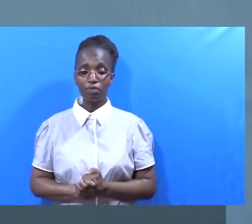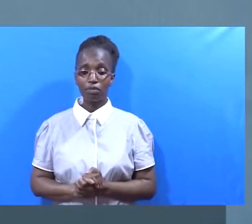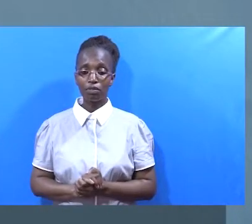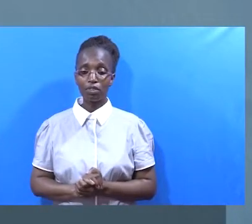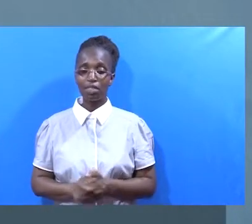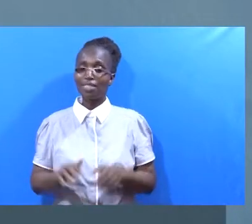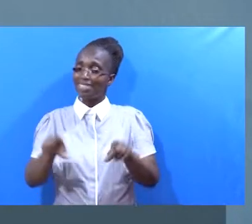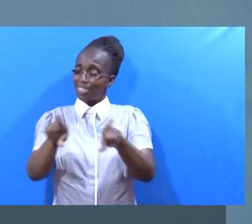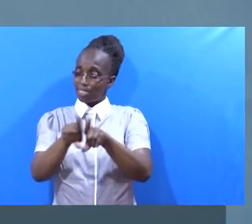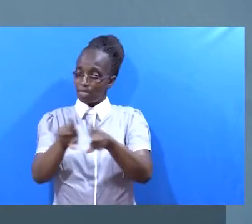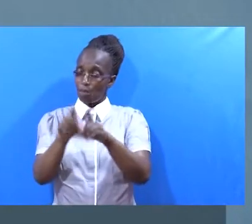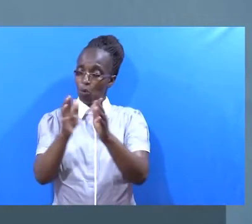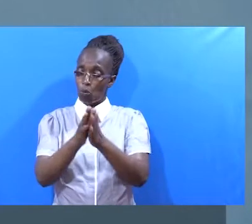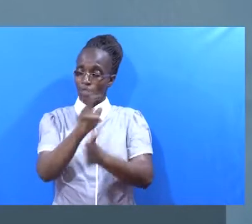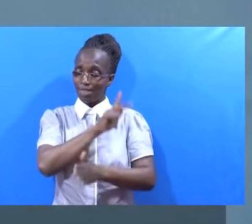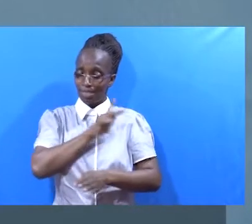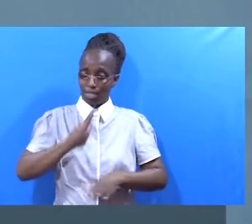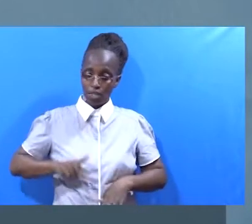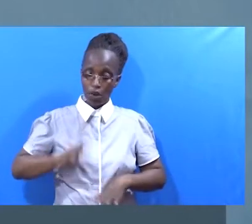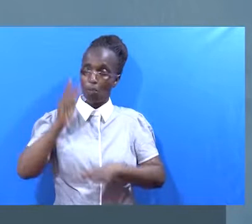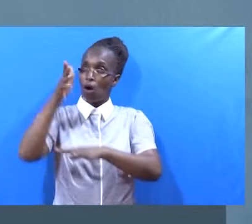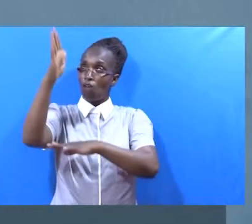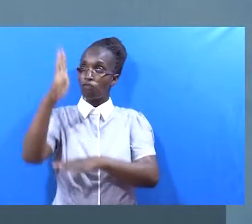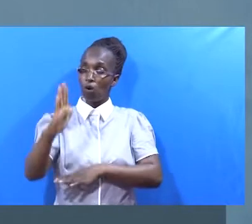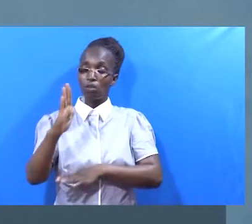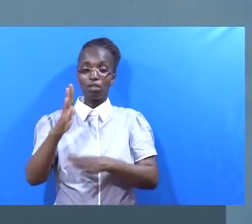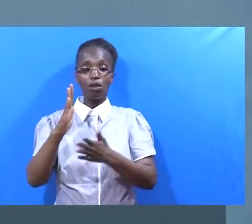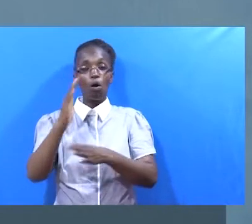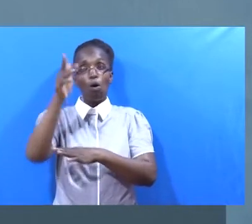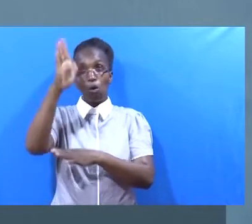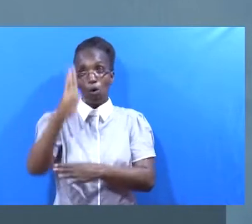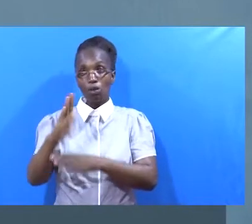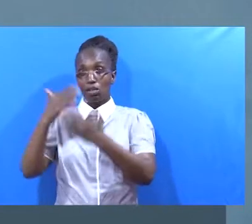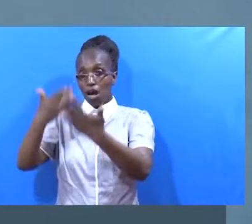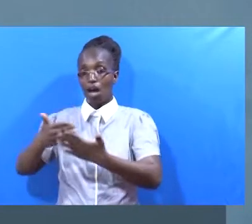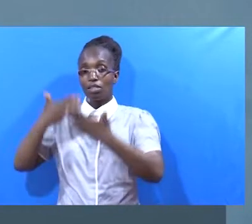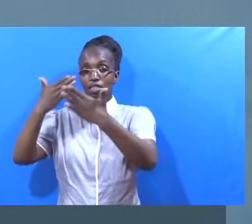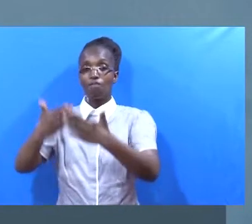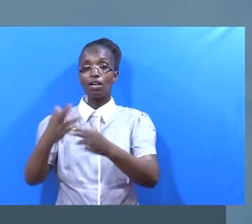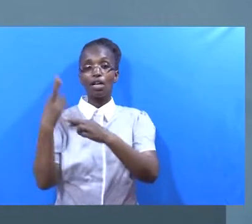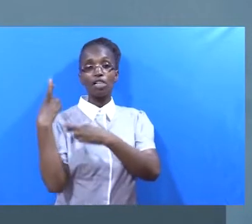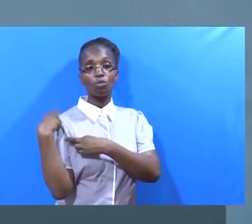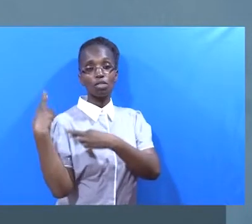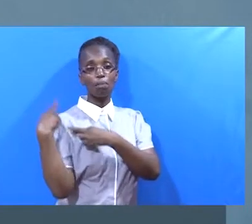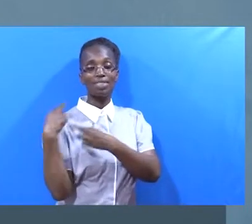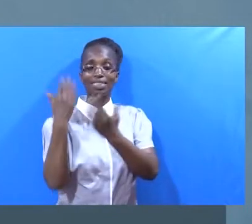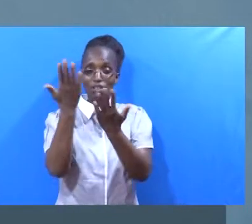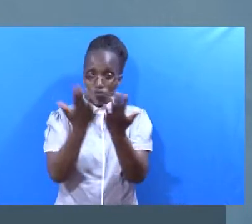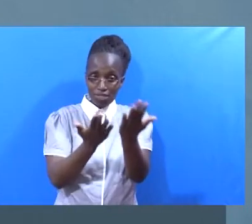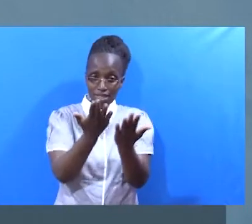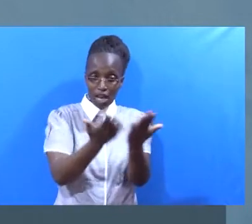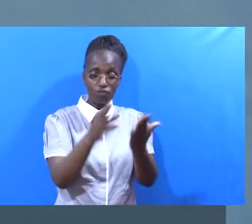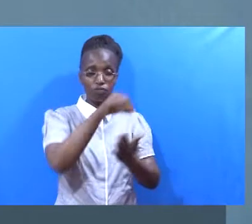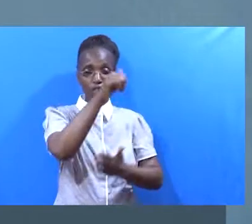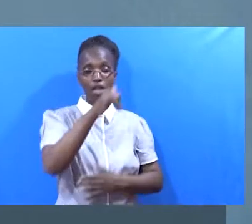Na ufalume wambinguni Sisi zote tuatumishi Mungu wa metupa kazi Tuweze kuwa watumishi